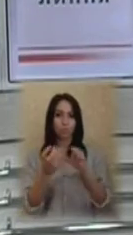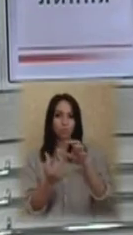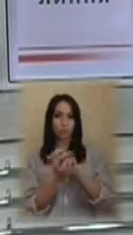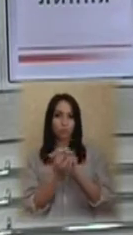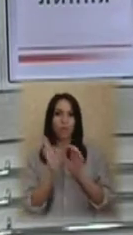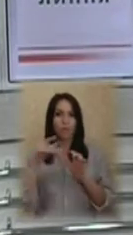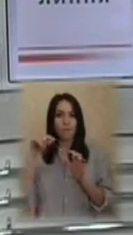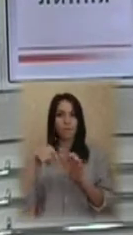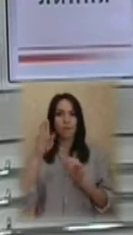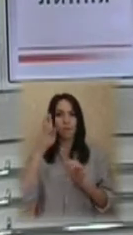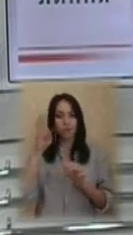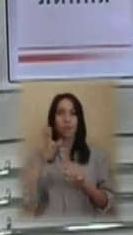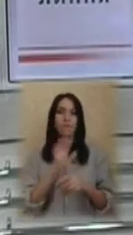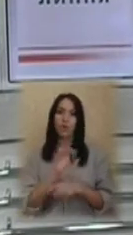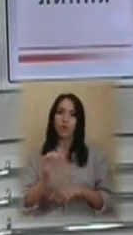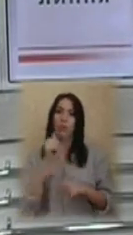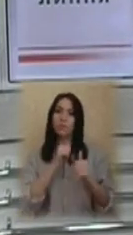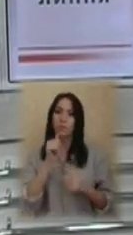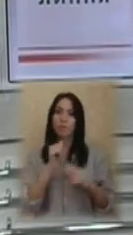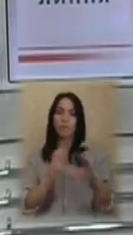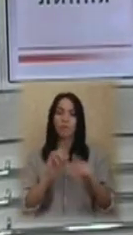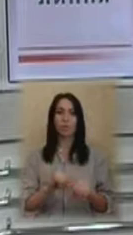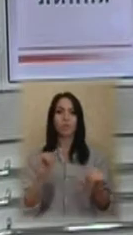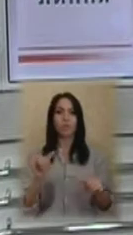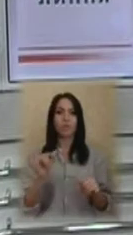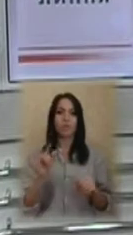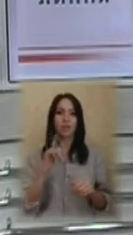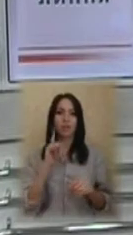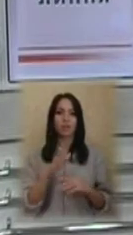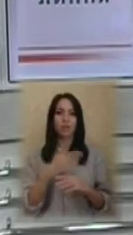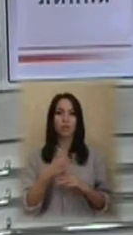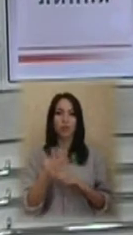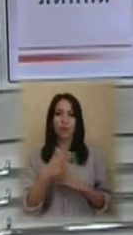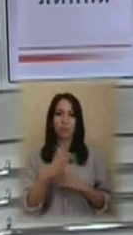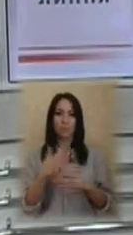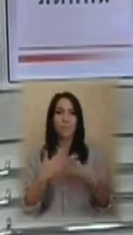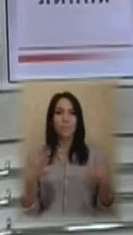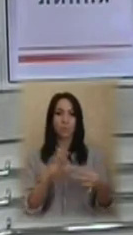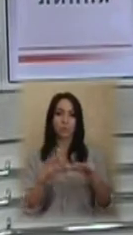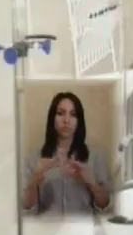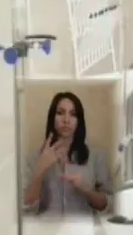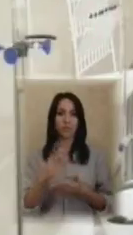-експериментального заводу з розведення молоді частикових риб. Більше у сюжеті Оксани Хлєбус.